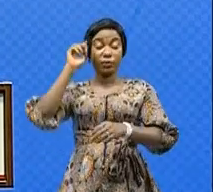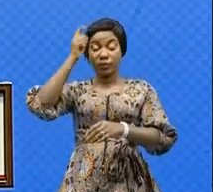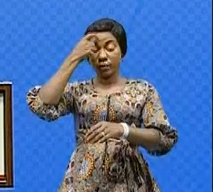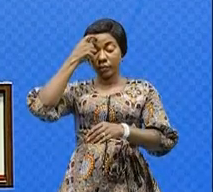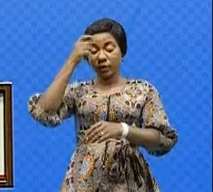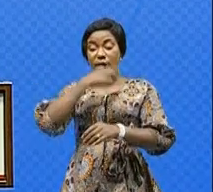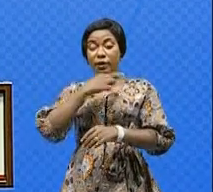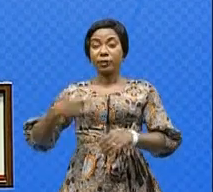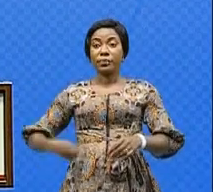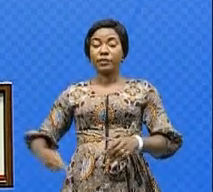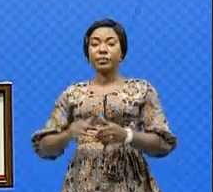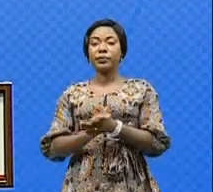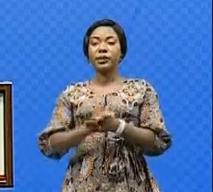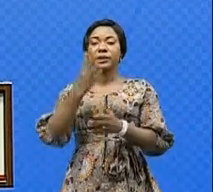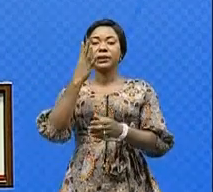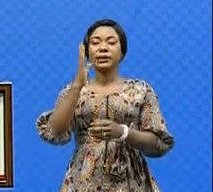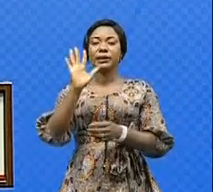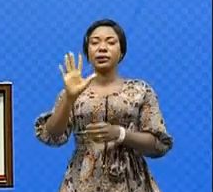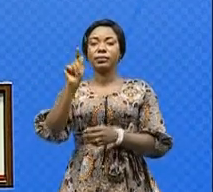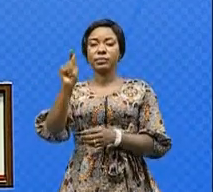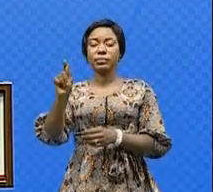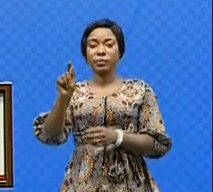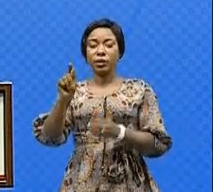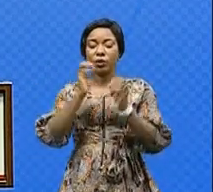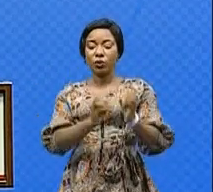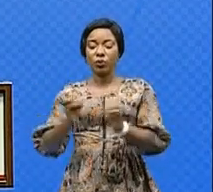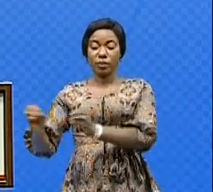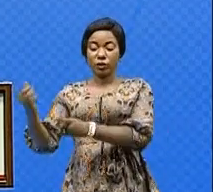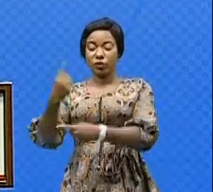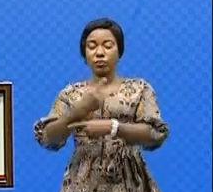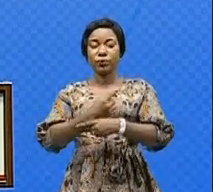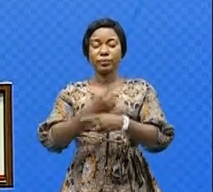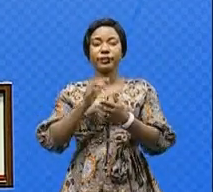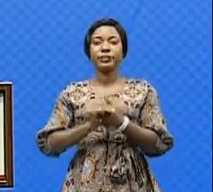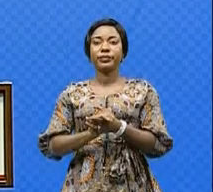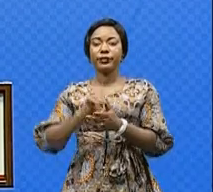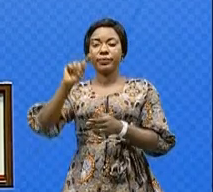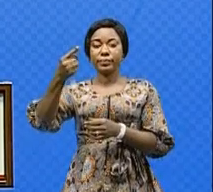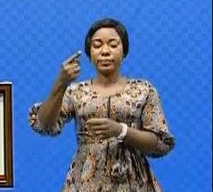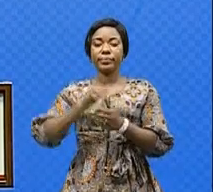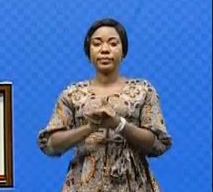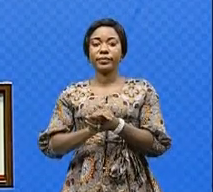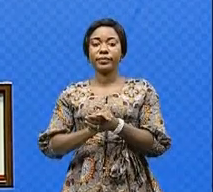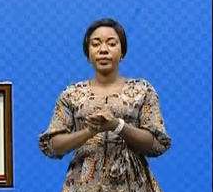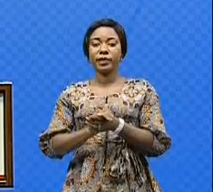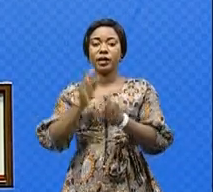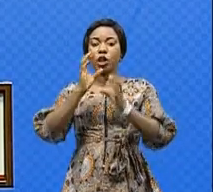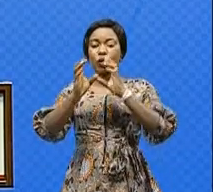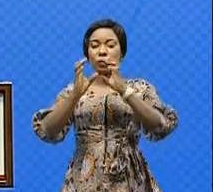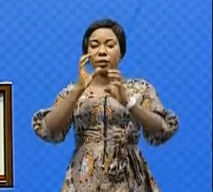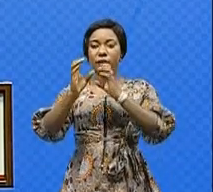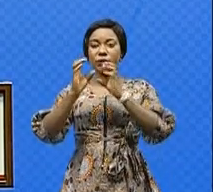République. Cinq points étaient inscrits à l'ordre du jour, à savoir 1. Communication